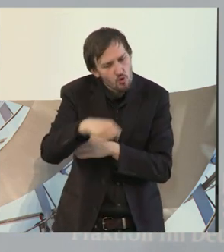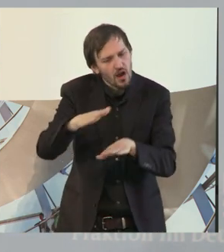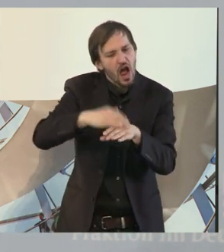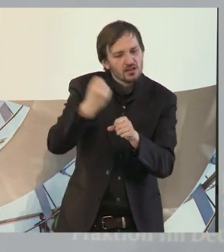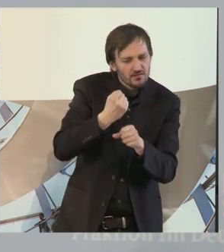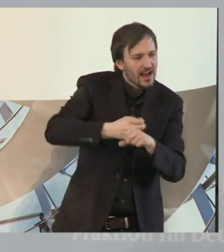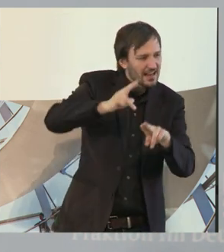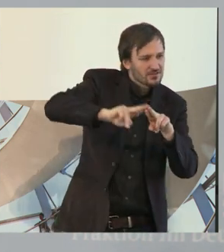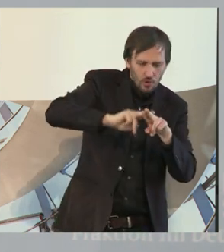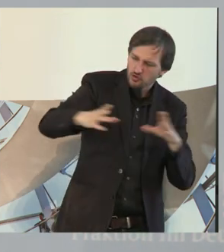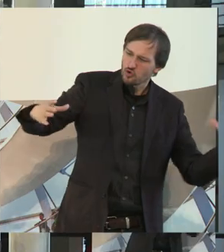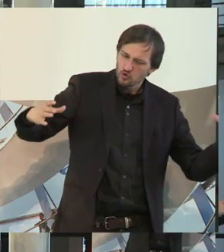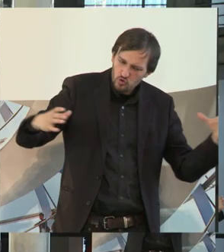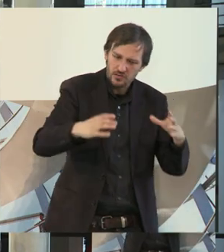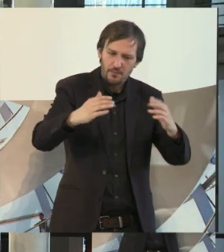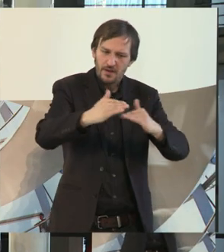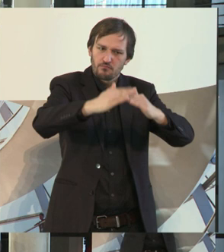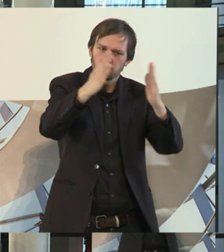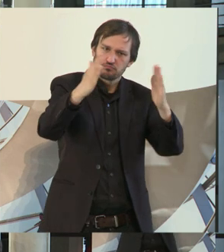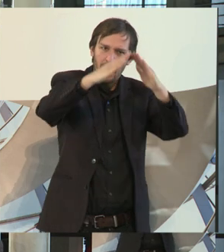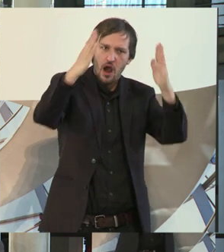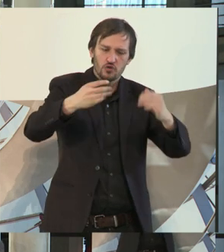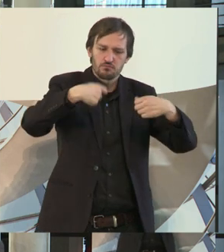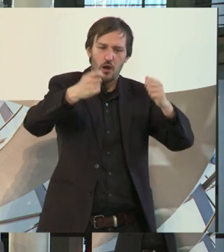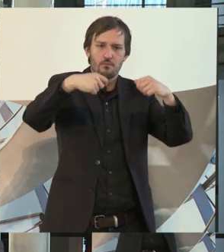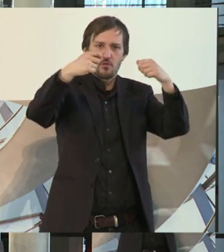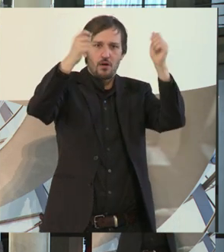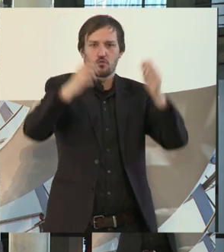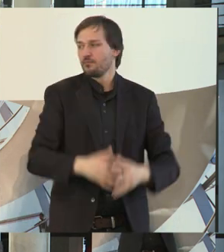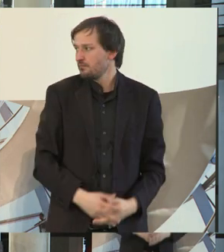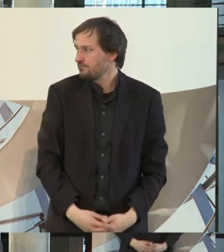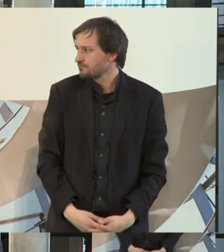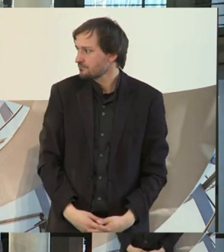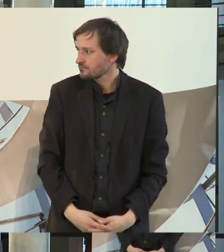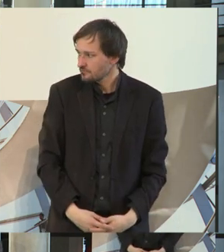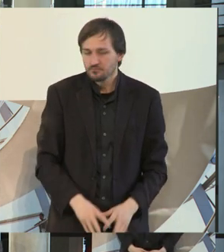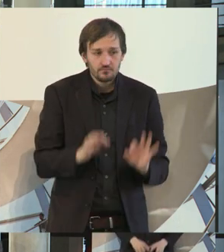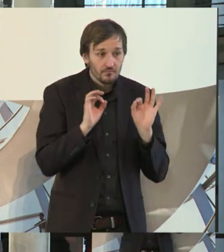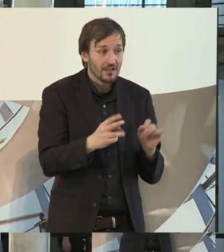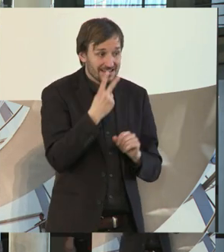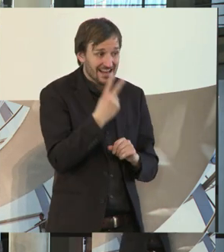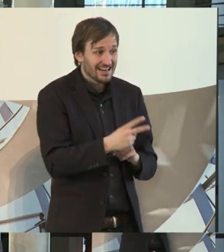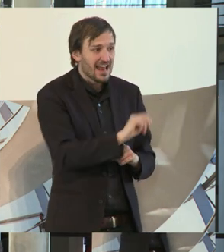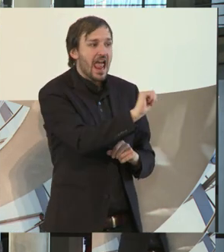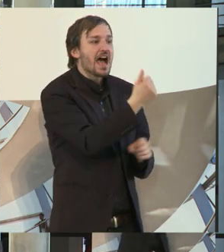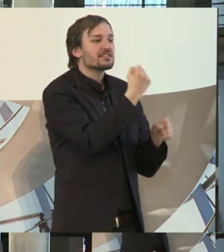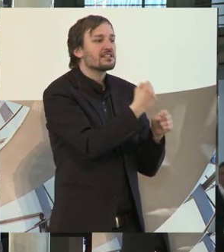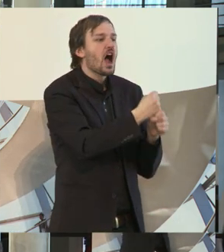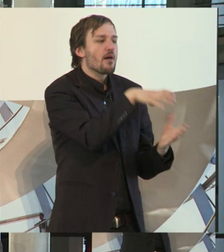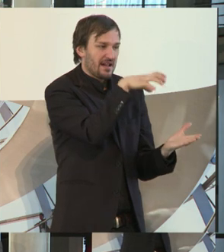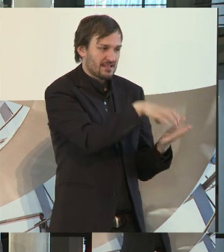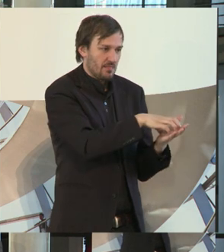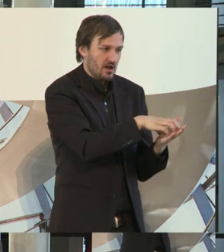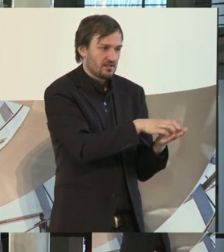Restaurationshandwerk. Dankeschön. Also wir haben jetzt auf dem Podium gehört, zum einen auf dem ersten Arbeitsmarkt sehr wenig Bewegung von Herrn